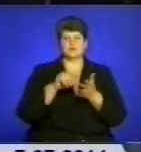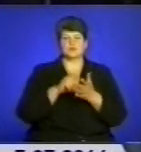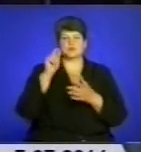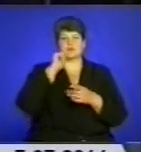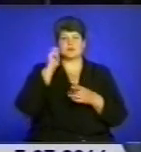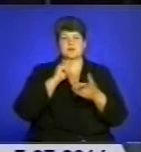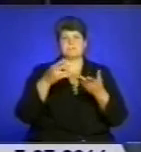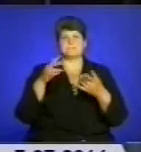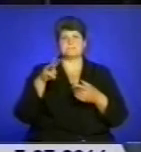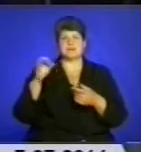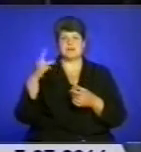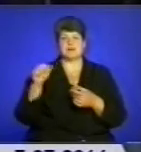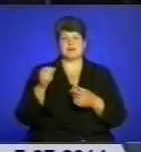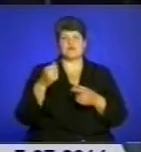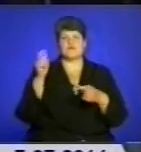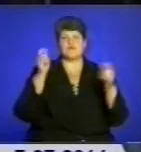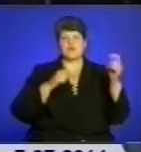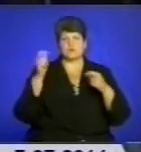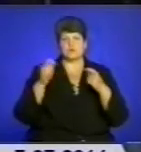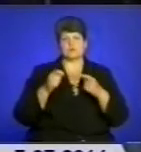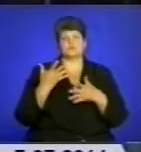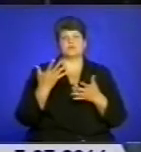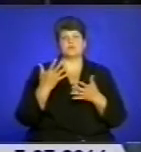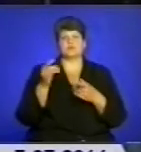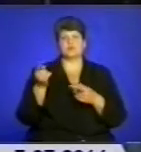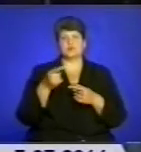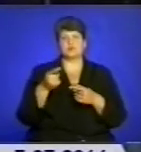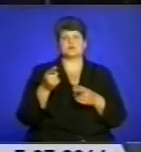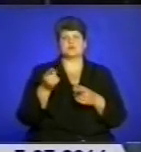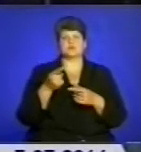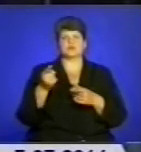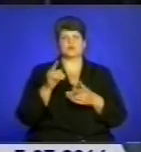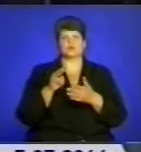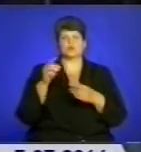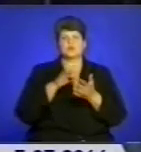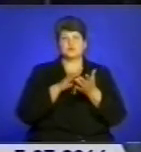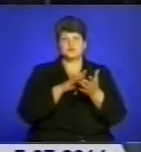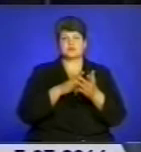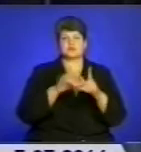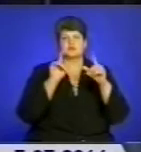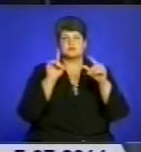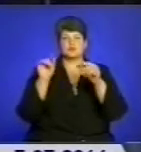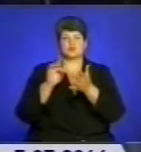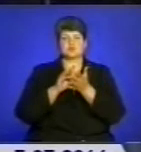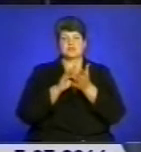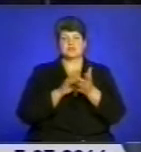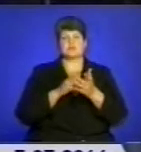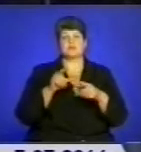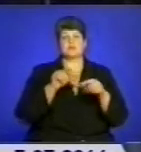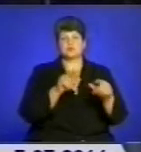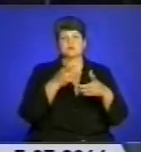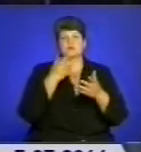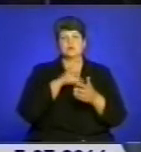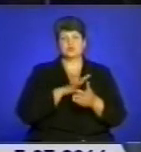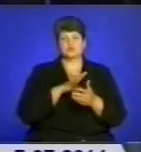медіафорумі «Тернопільщина туристична очима журналістів». Вони подорожували туристичними маршрутами, відвідали визначні місця